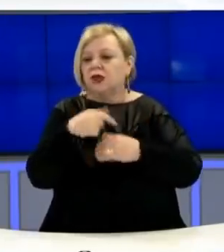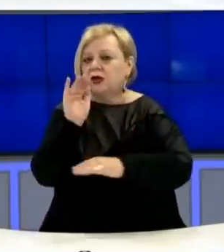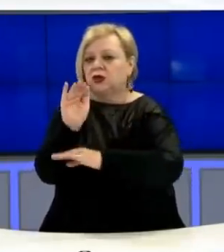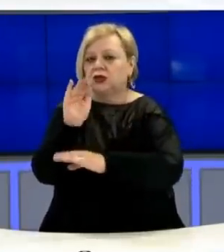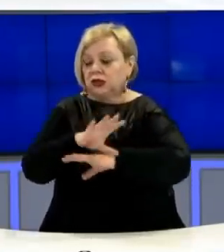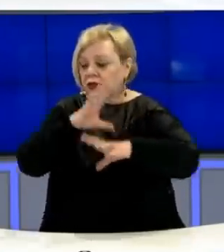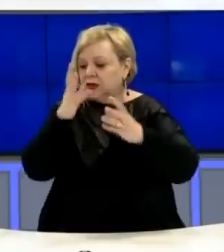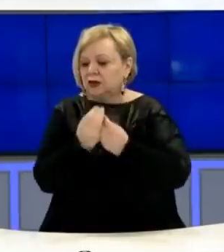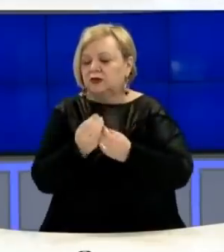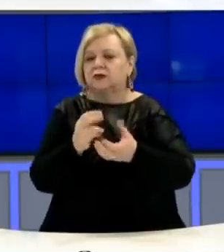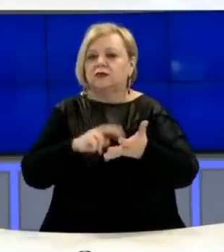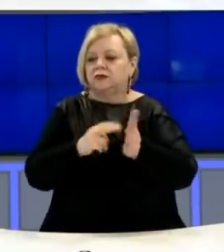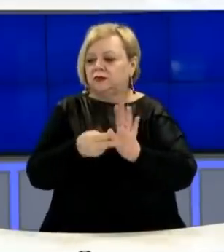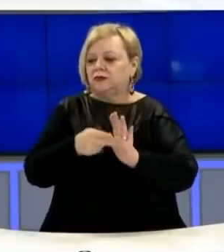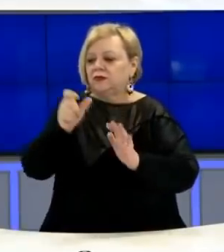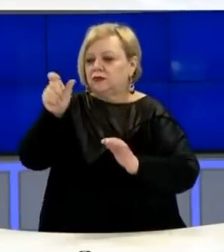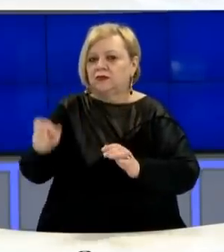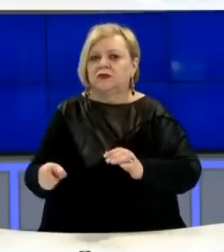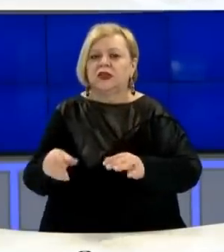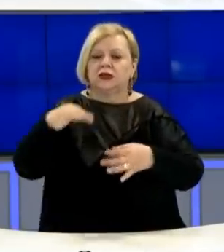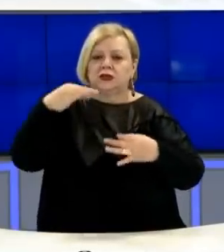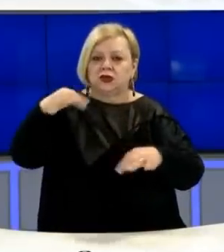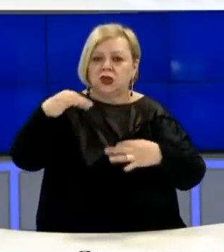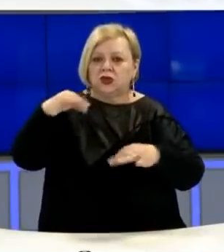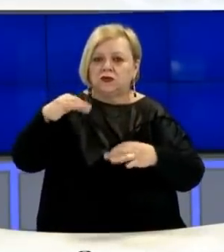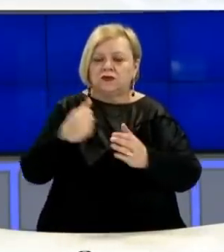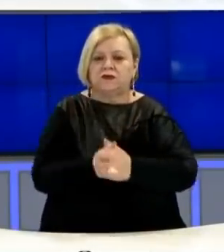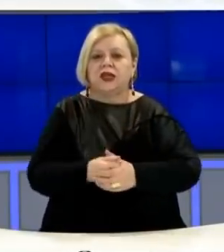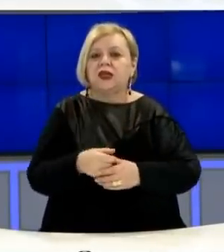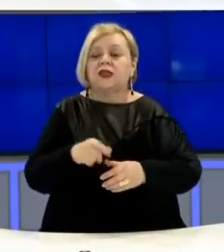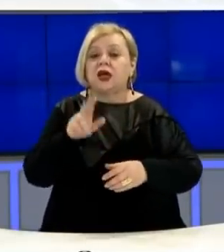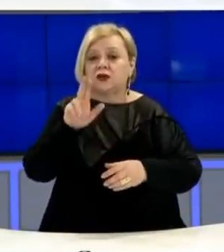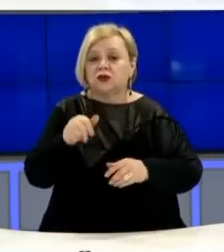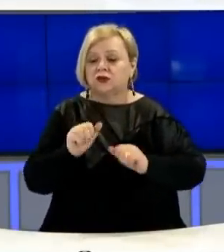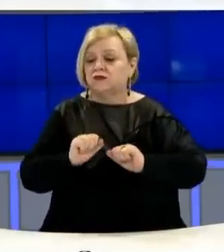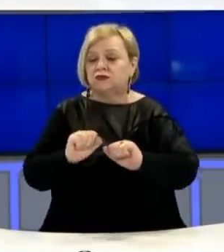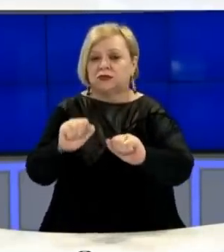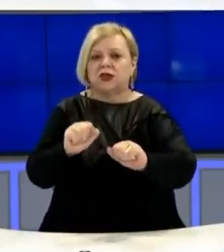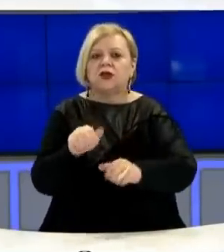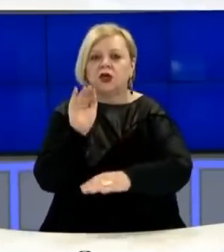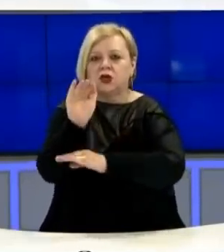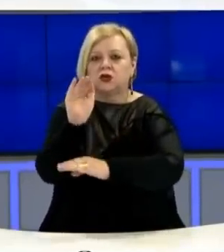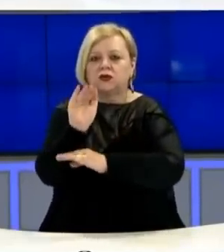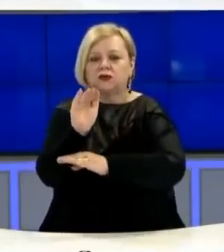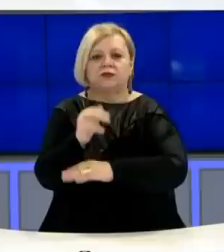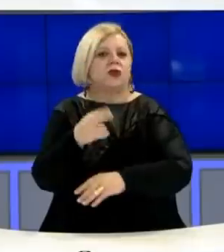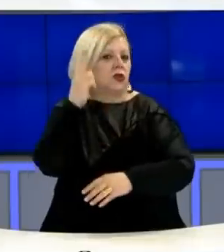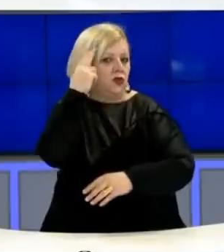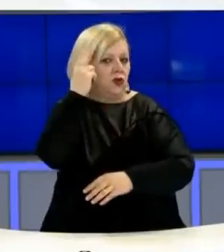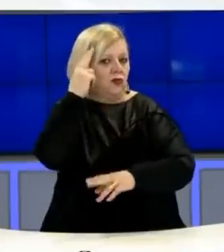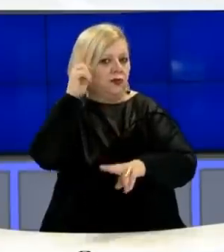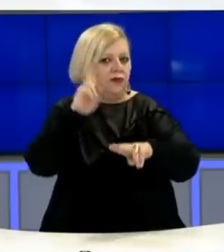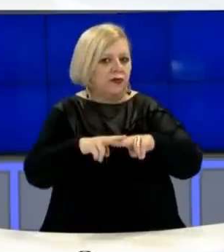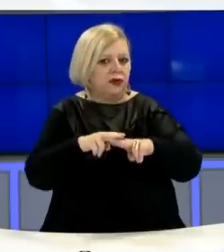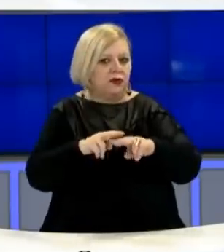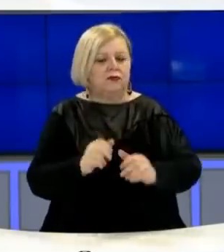gjitha subjektet e certifikuara, por edhe ato që u refuzuan, tashme janë njëftuar janë njohur me vendimin.